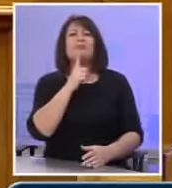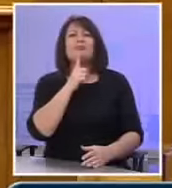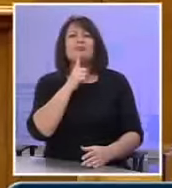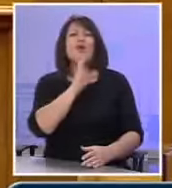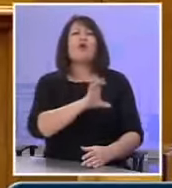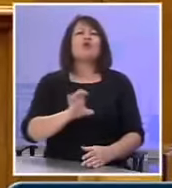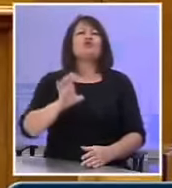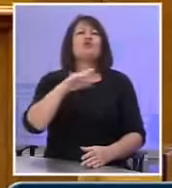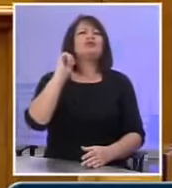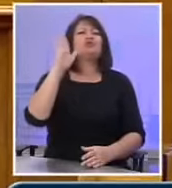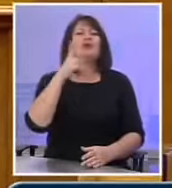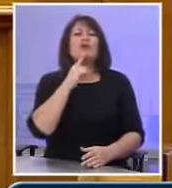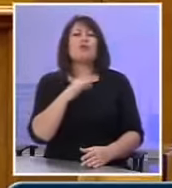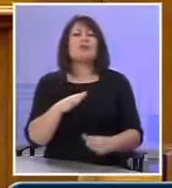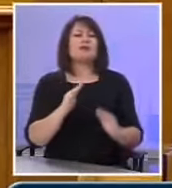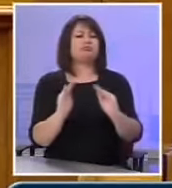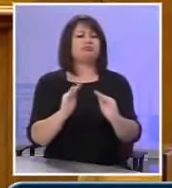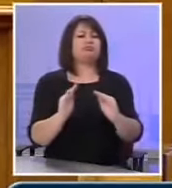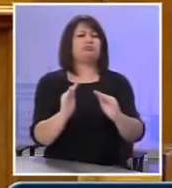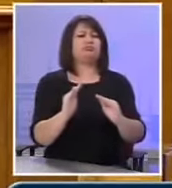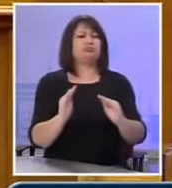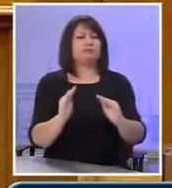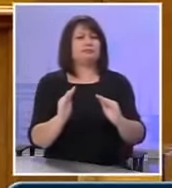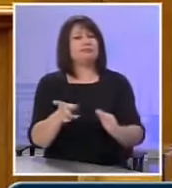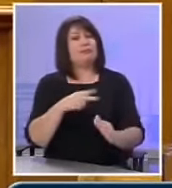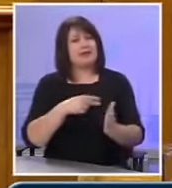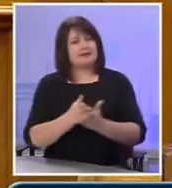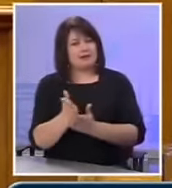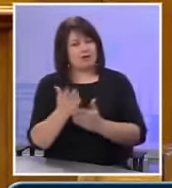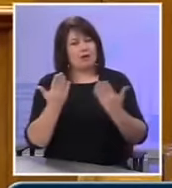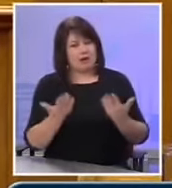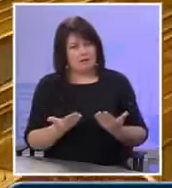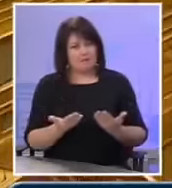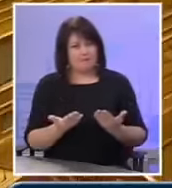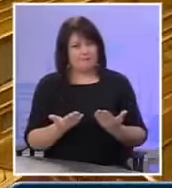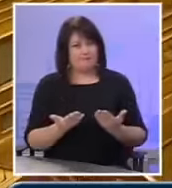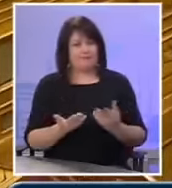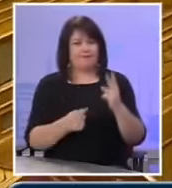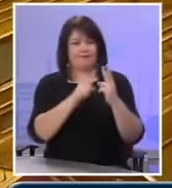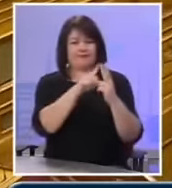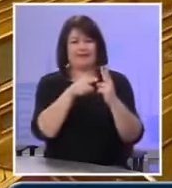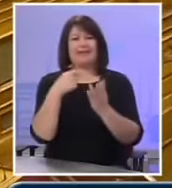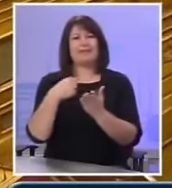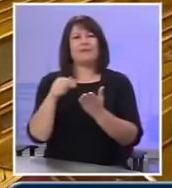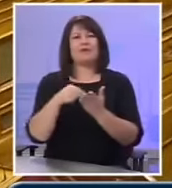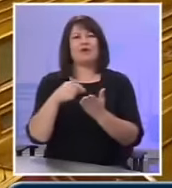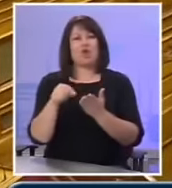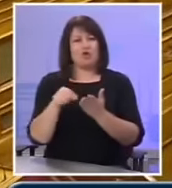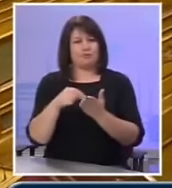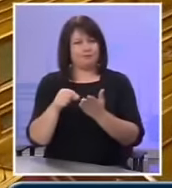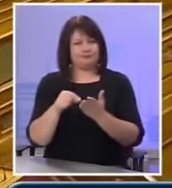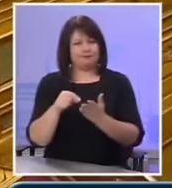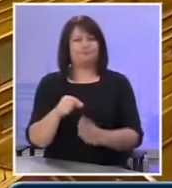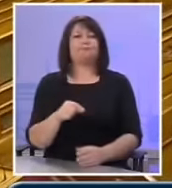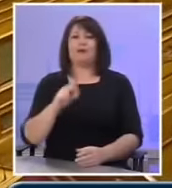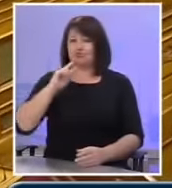παράδεισο ότι η φορολογία έχει το απόλυτο δίκιο. Αλλά δύο διορθώσεις θα ήθελα σε αυτό που